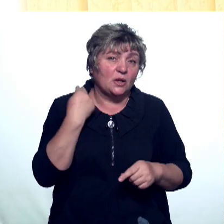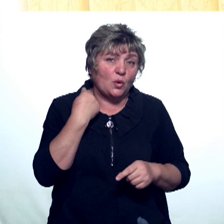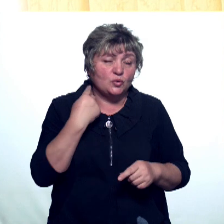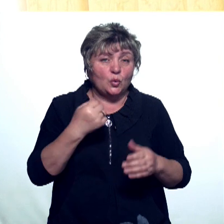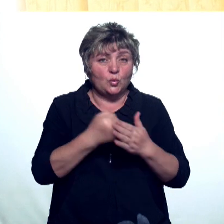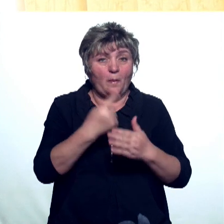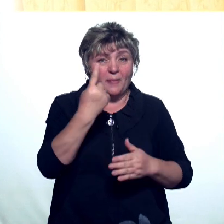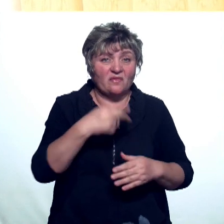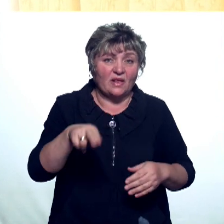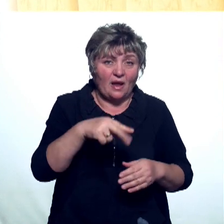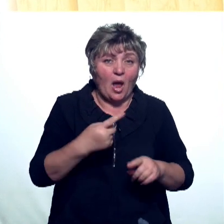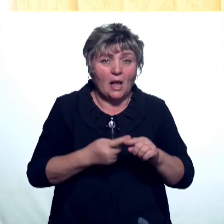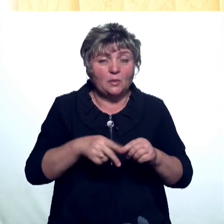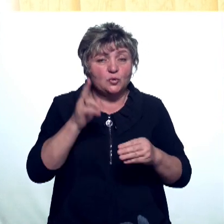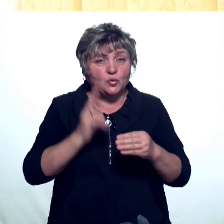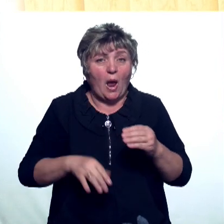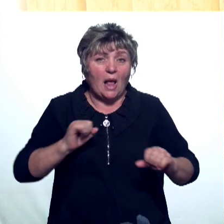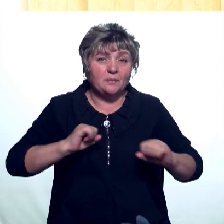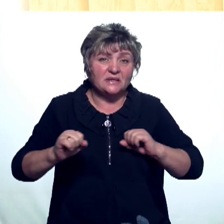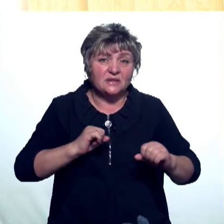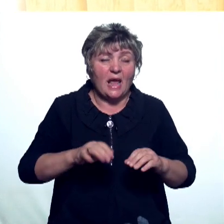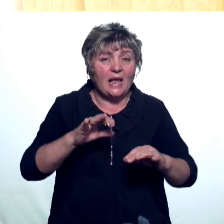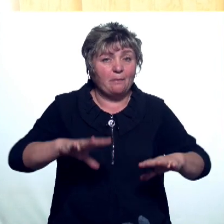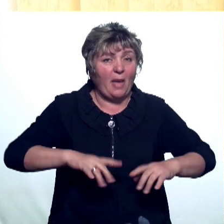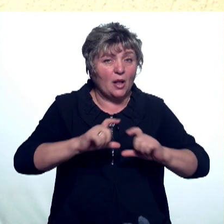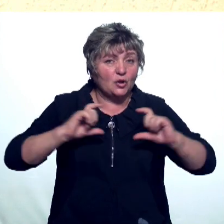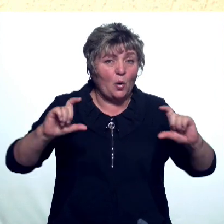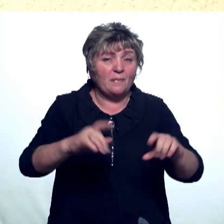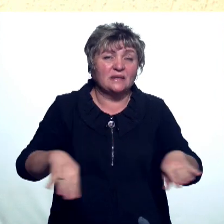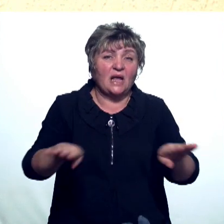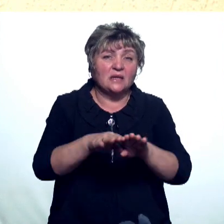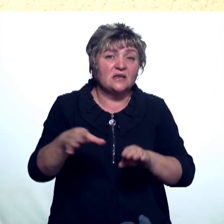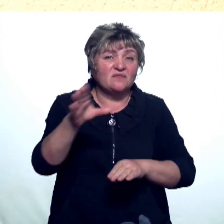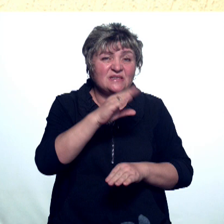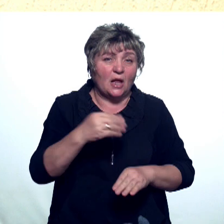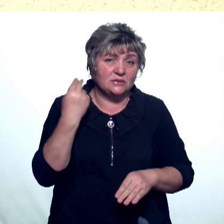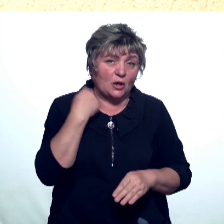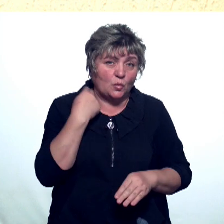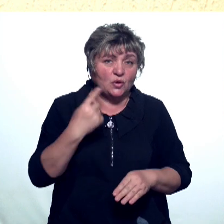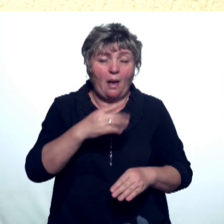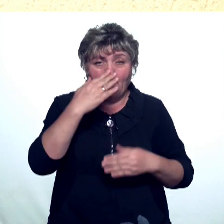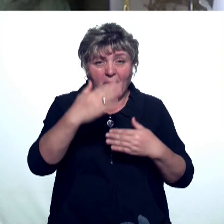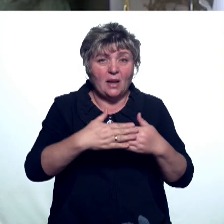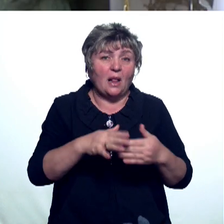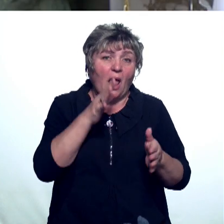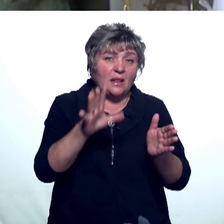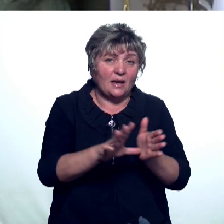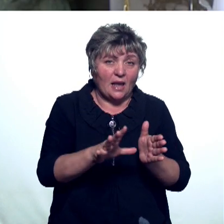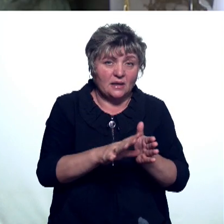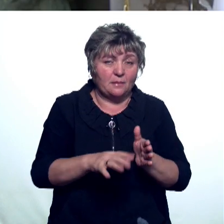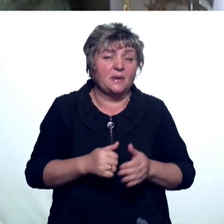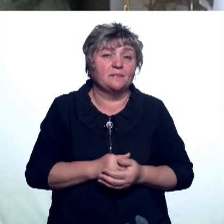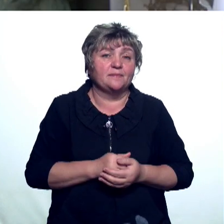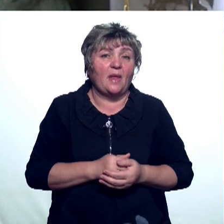до 1 декабря. К этому сроку администрация ипподрома намерена закрыть все задолженности перед энергетиками. В этой